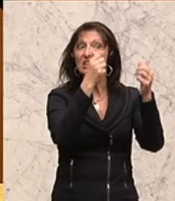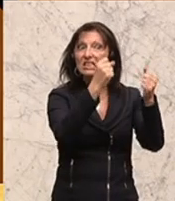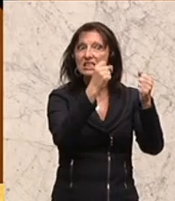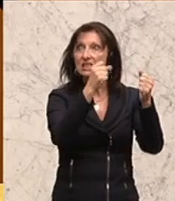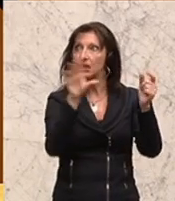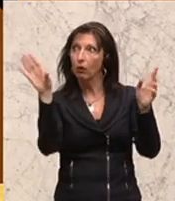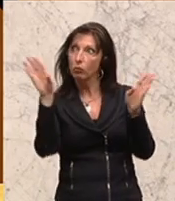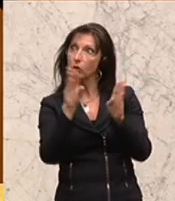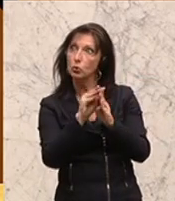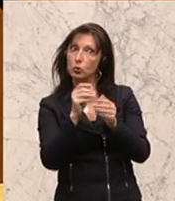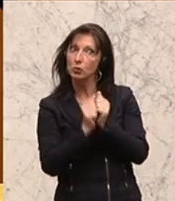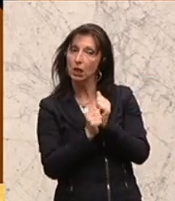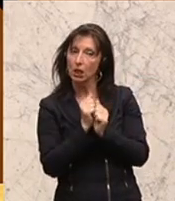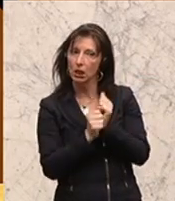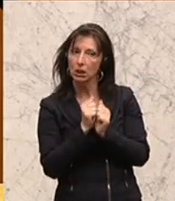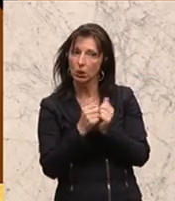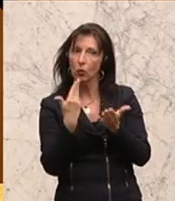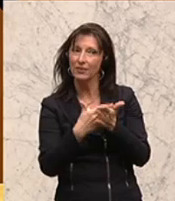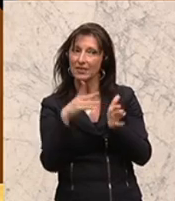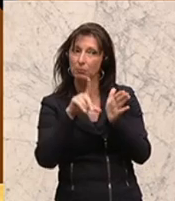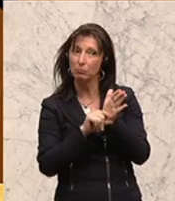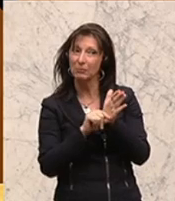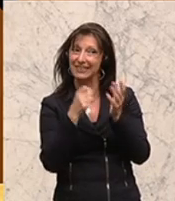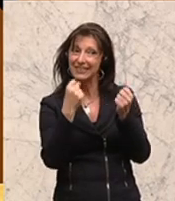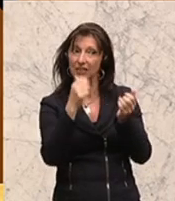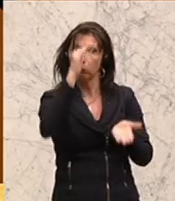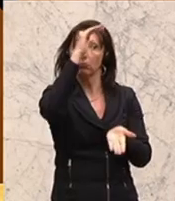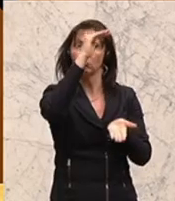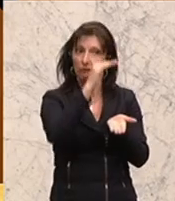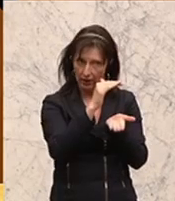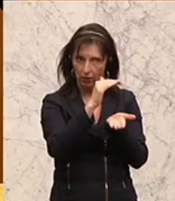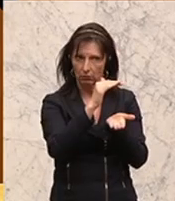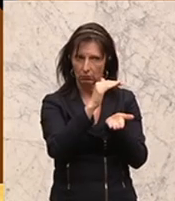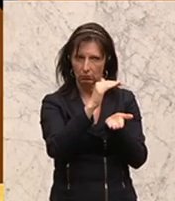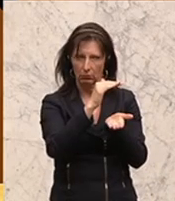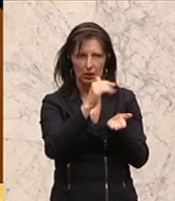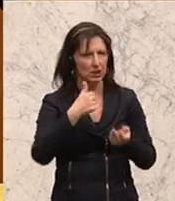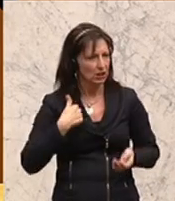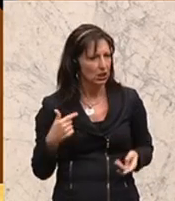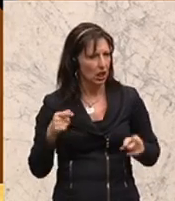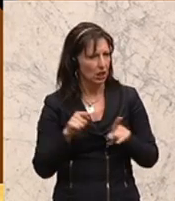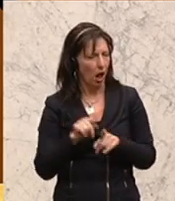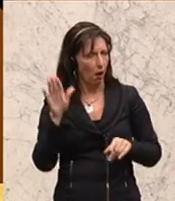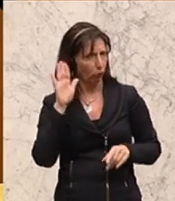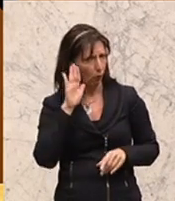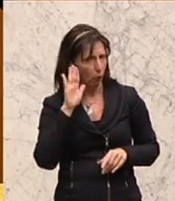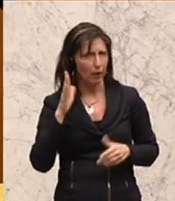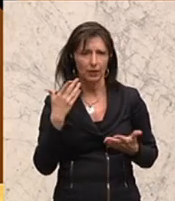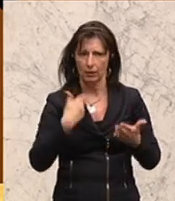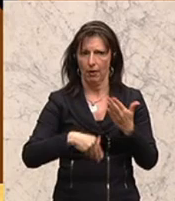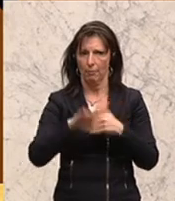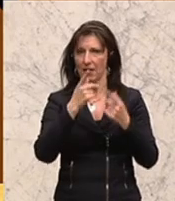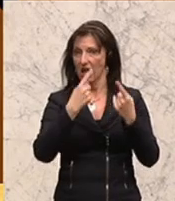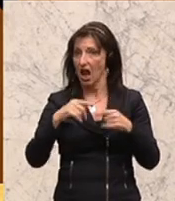angerechnet wird und sich dadurch die Mindestsicherung reduziert. Jetzt habe ich auch vernommen, wie gesagt, dass das in den